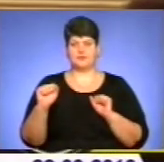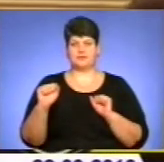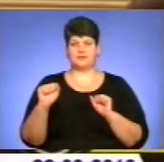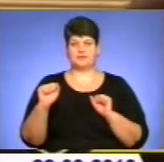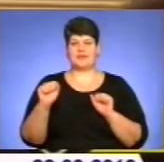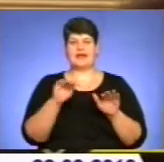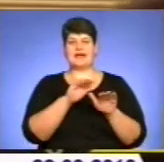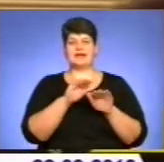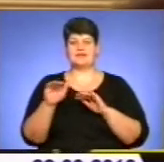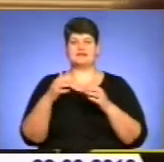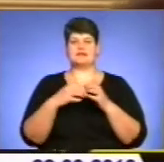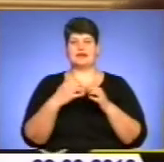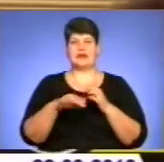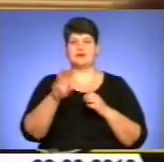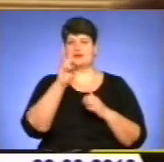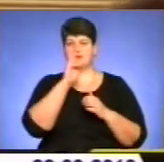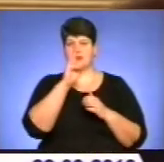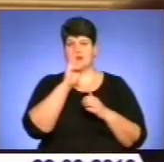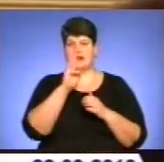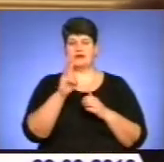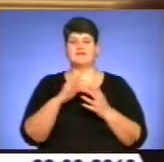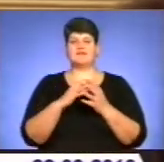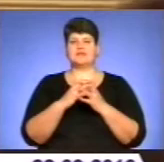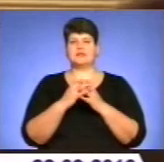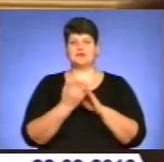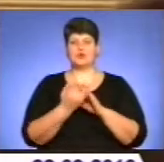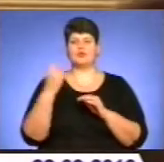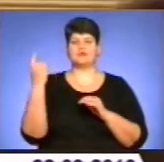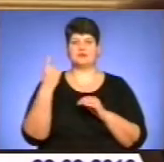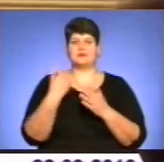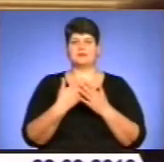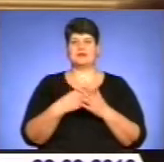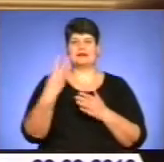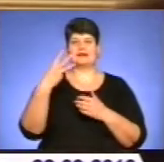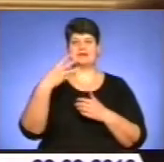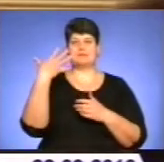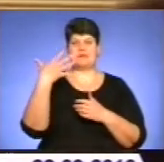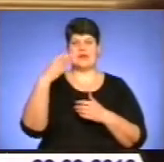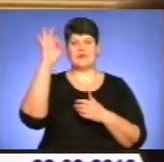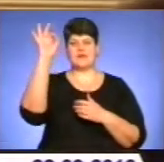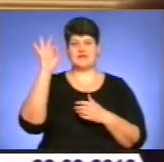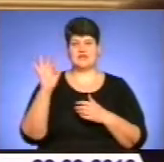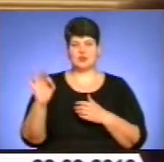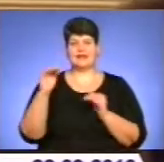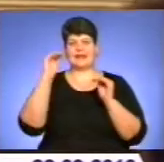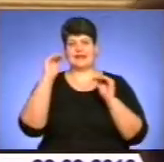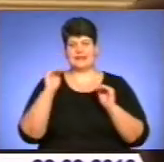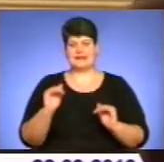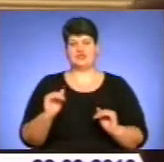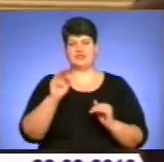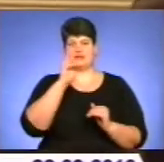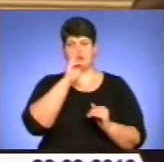Рівень середомісячної заробітної платні у сільському господарстві майже на 35% нижчий рівень